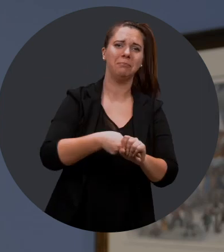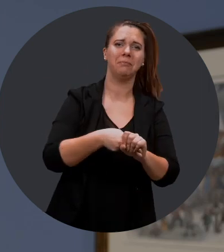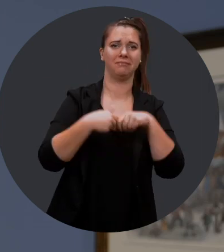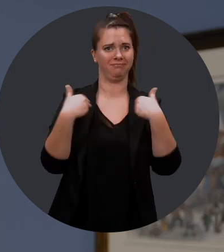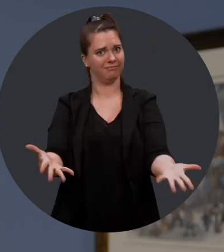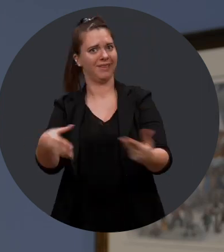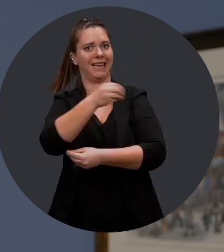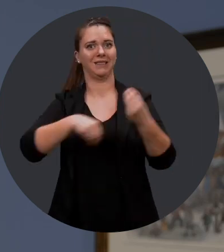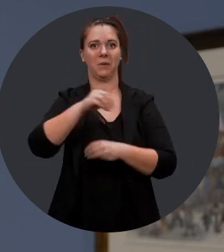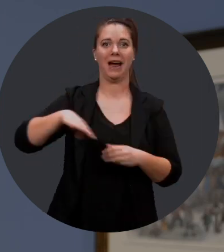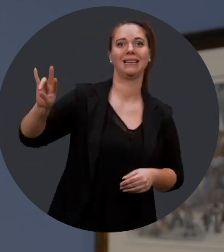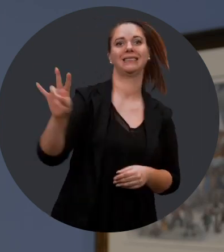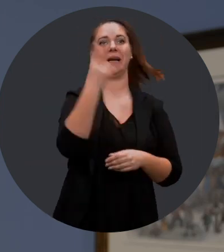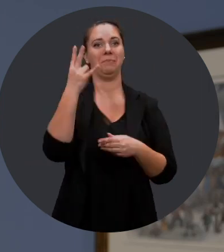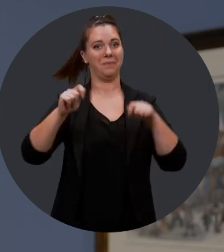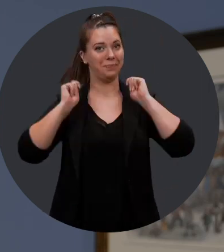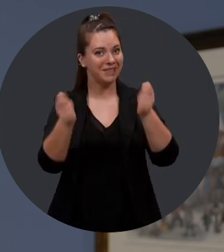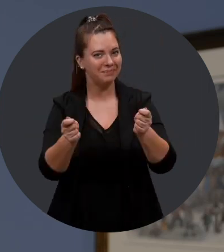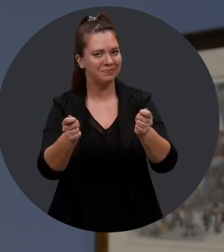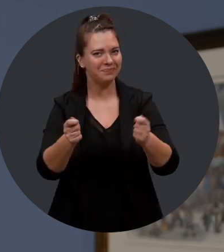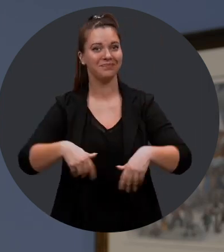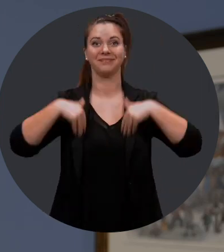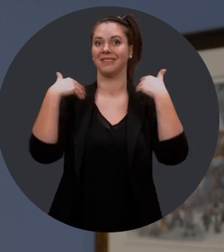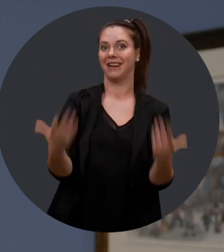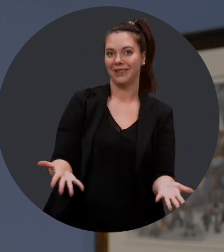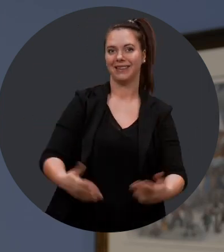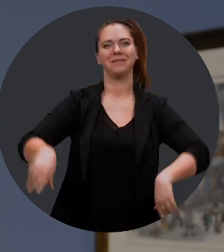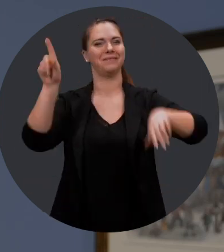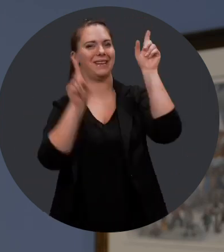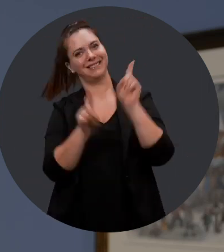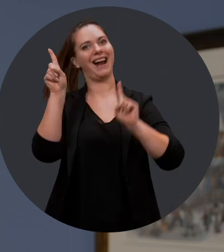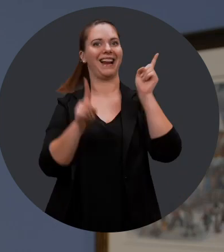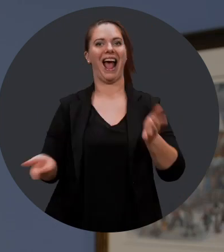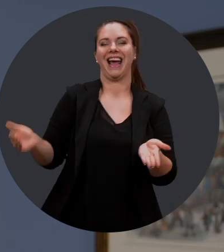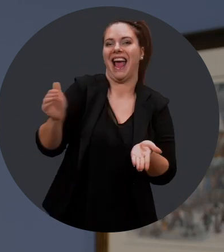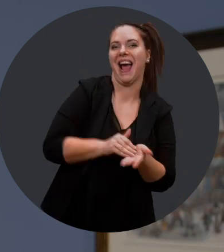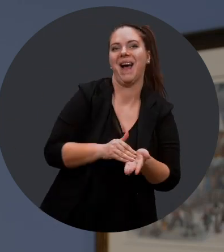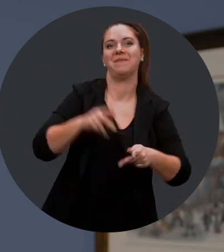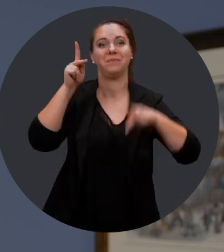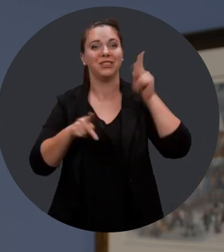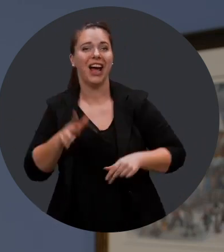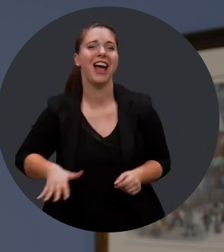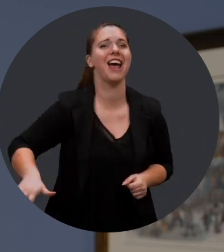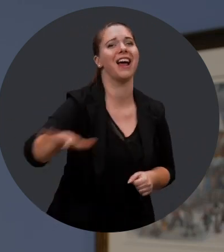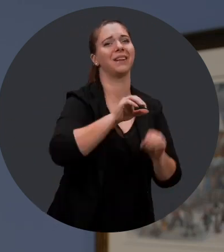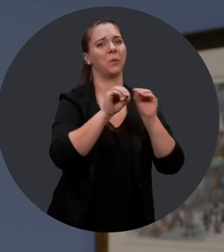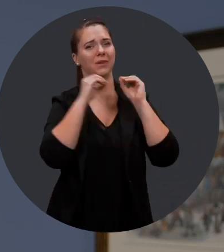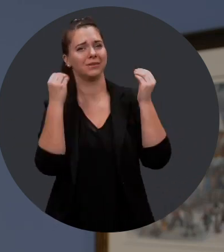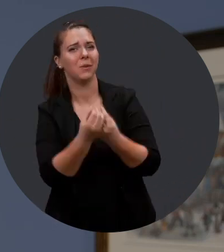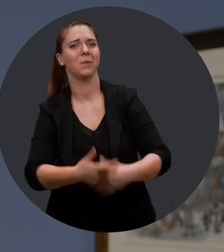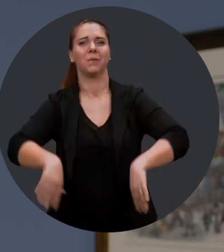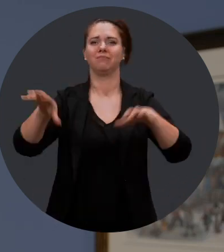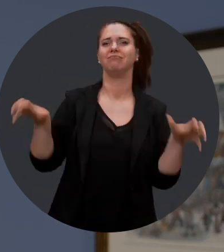Québec, pour l'organisation de cette septième édition du prix. En souhaitant que cette célébration inspire encore plus de